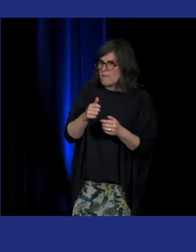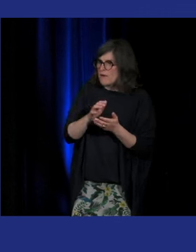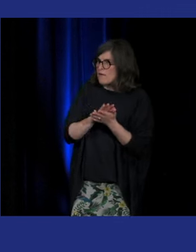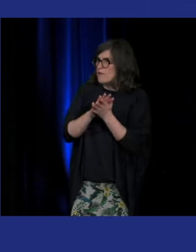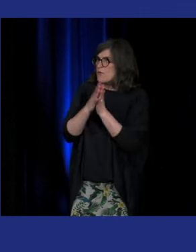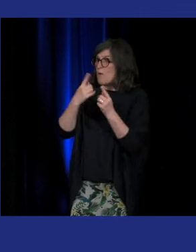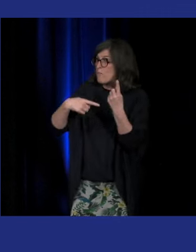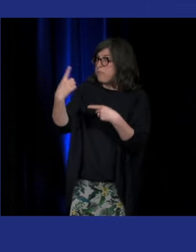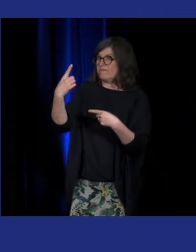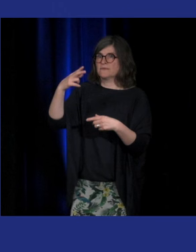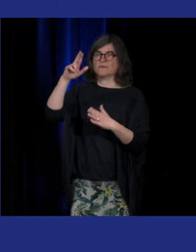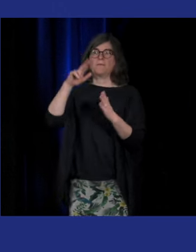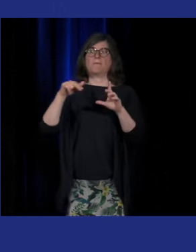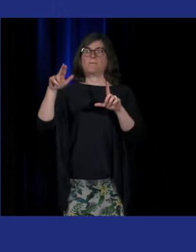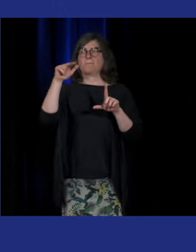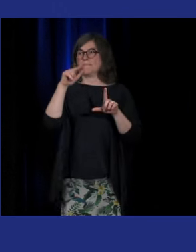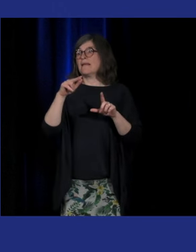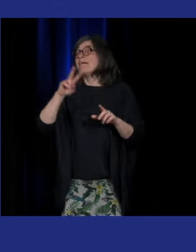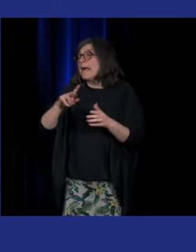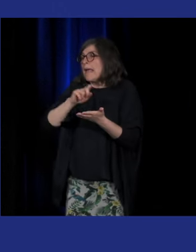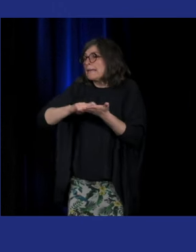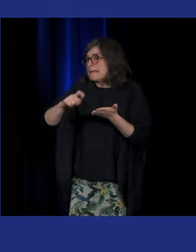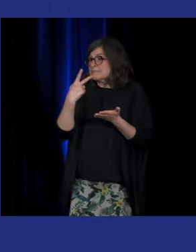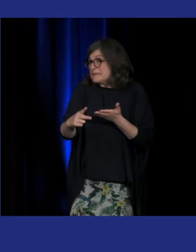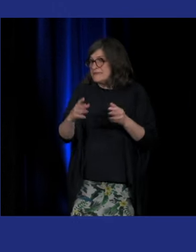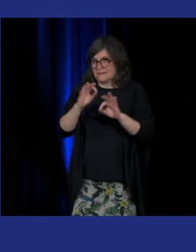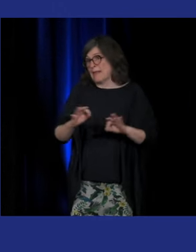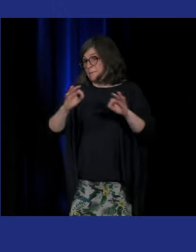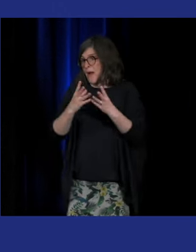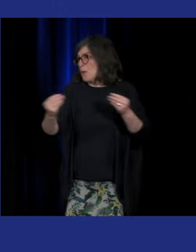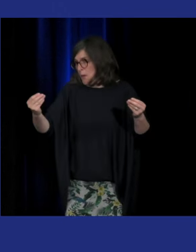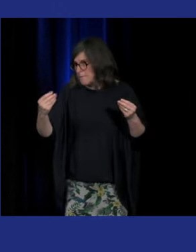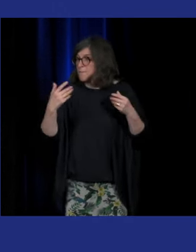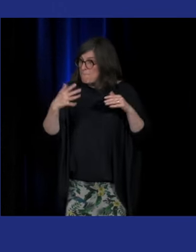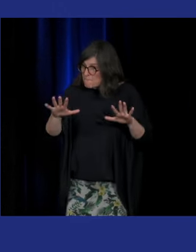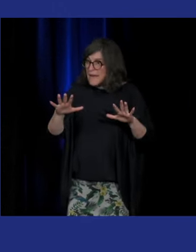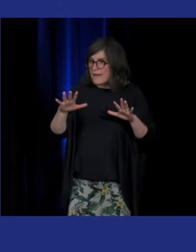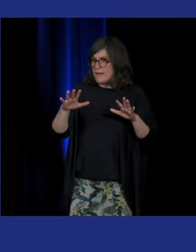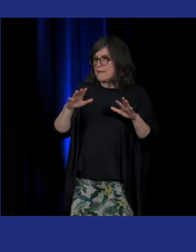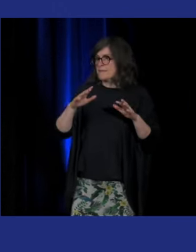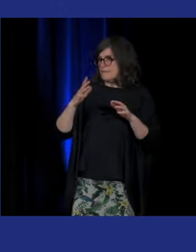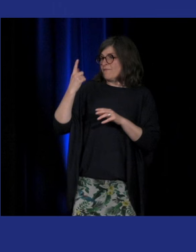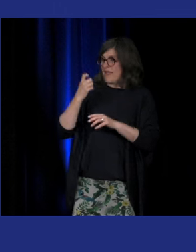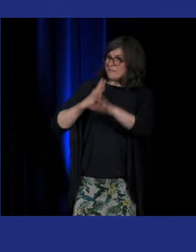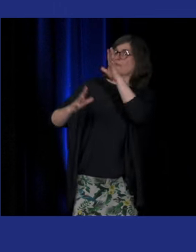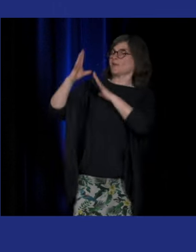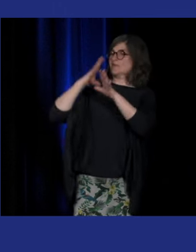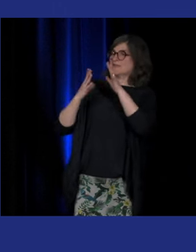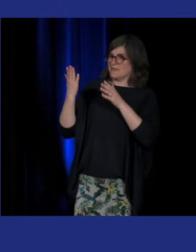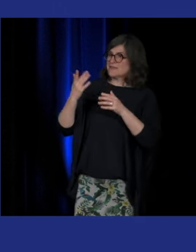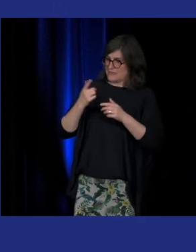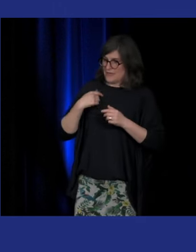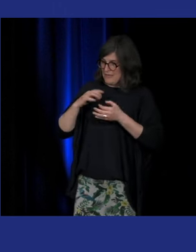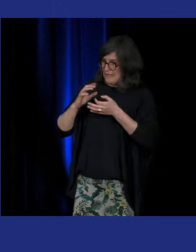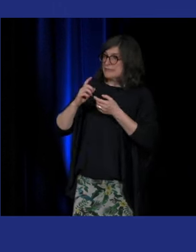qui, apparemment, on n pas de traces des peintures, mais c'est Pline l'Ancien, dans son Histoire